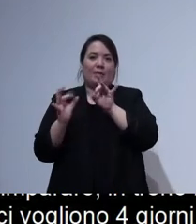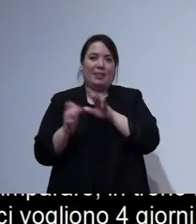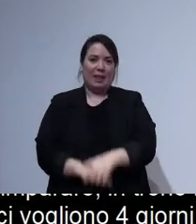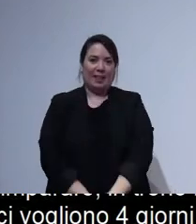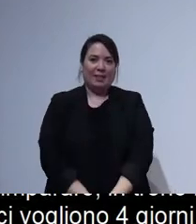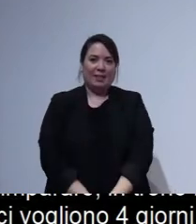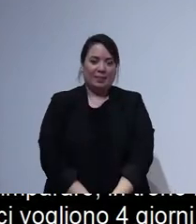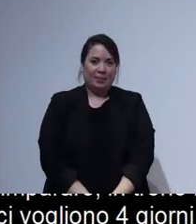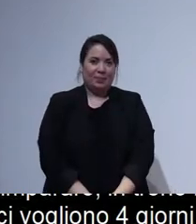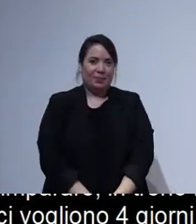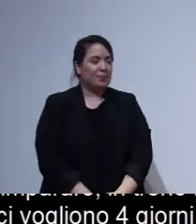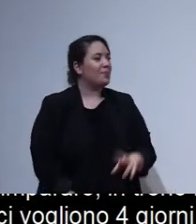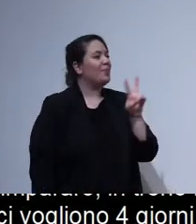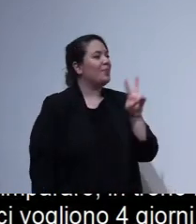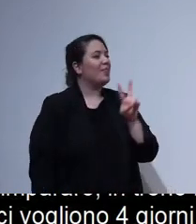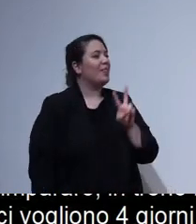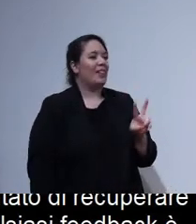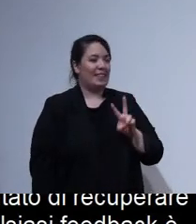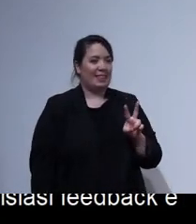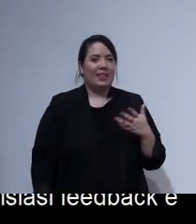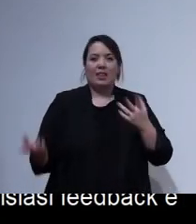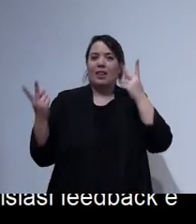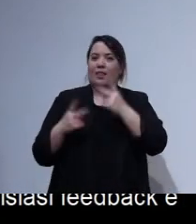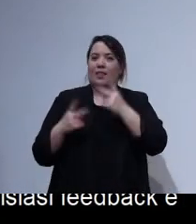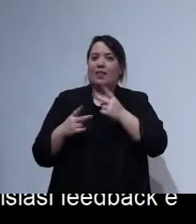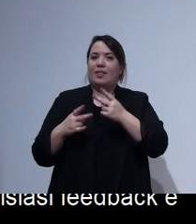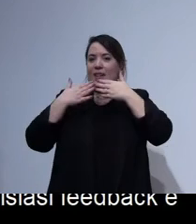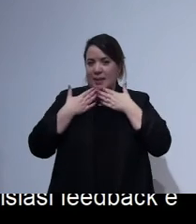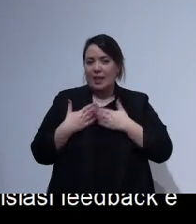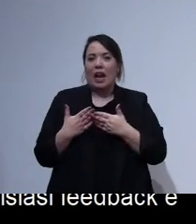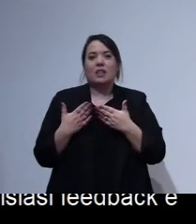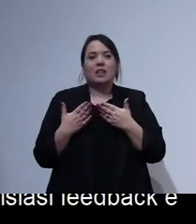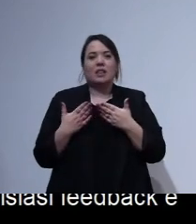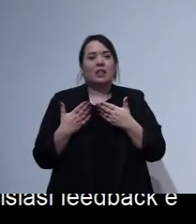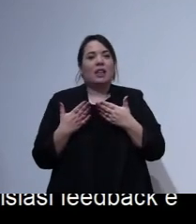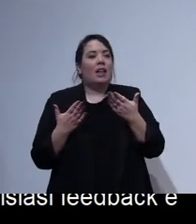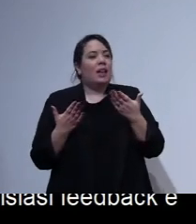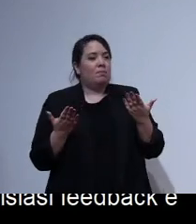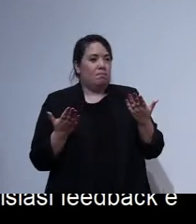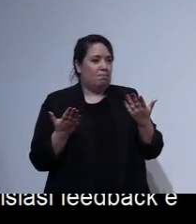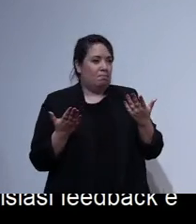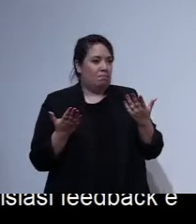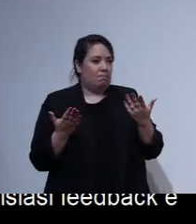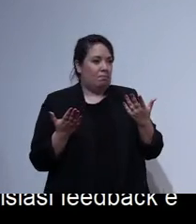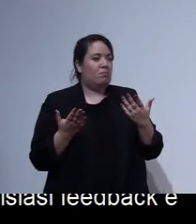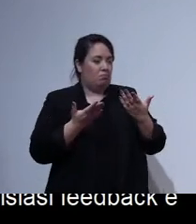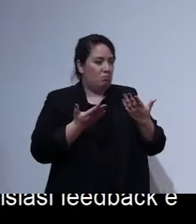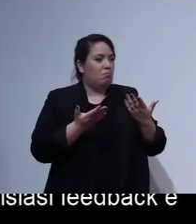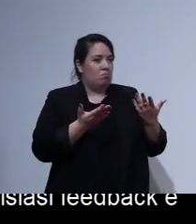io vi ringrazio per averci seguito e sicuramente come ha detto Federica